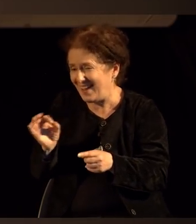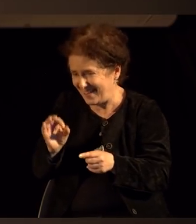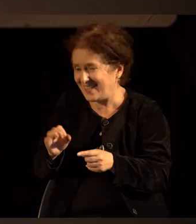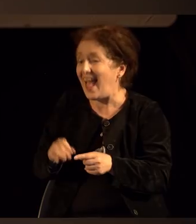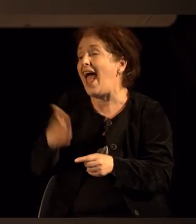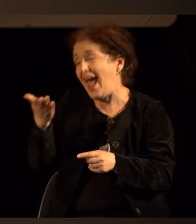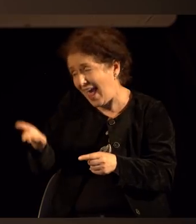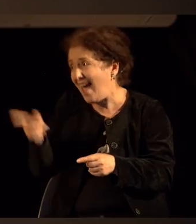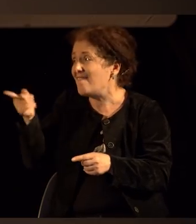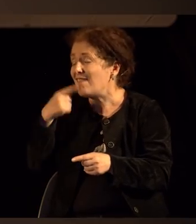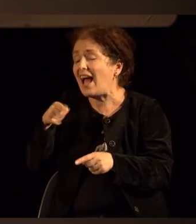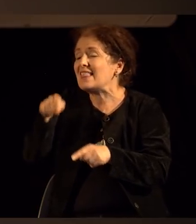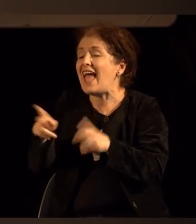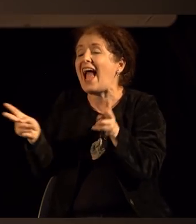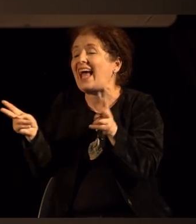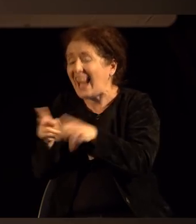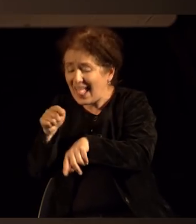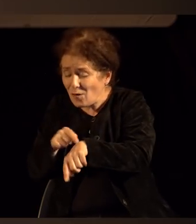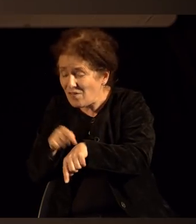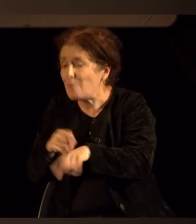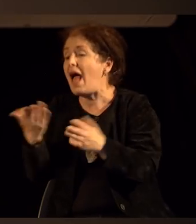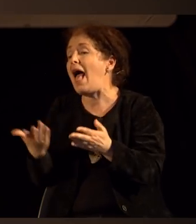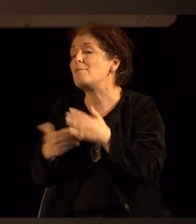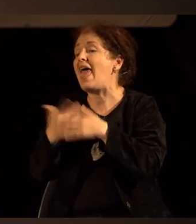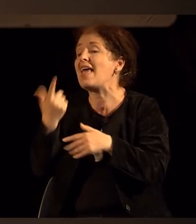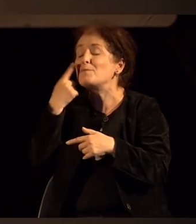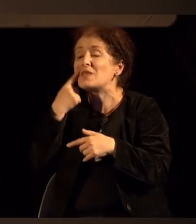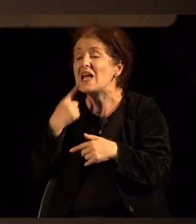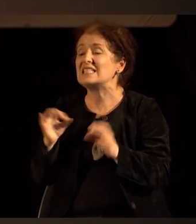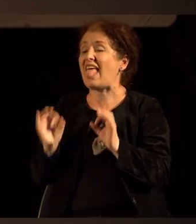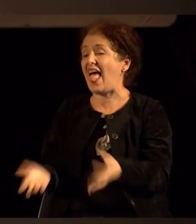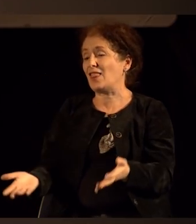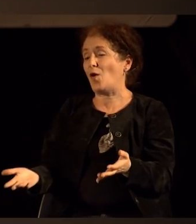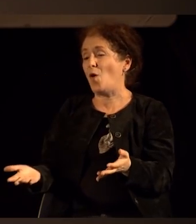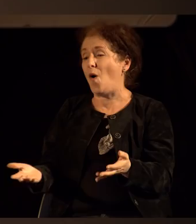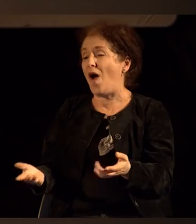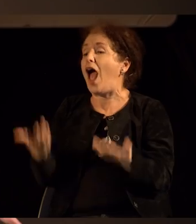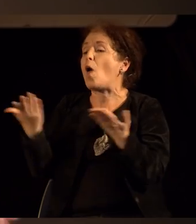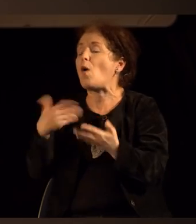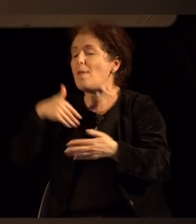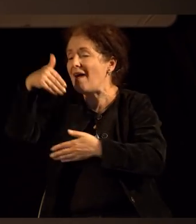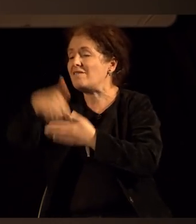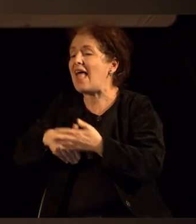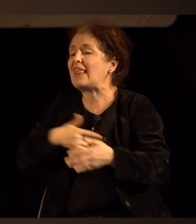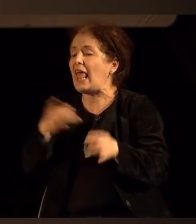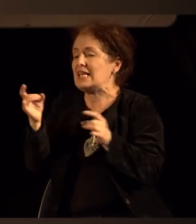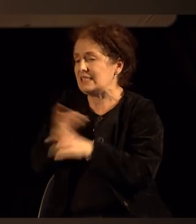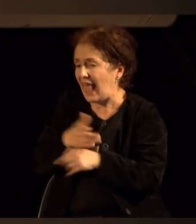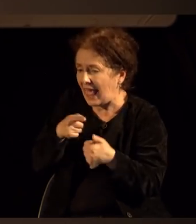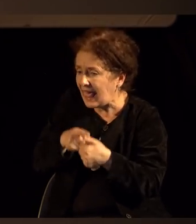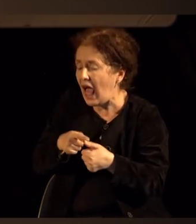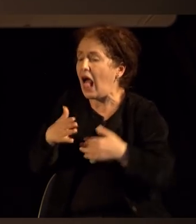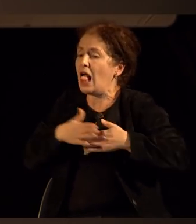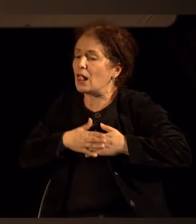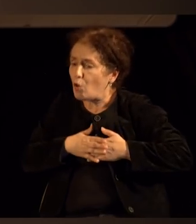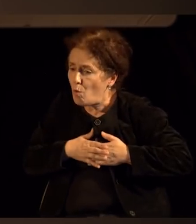оваа сурова реалност. И ние во тој миг се чувствуваме као во некоје бестежинско состојба, во